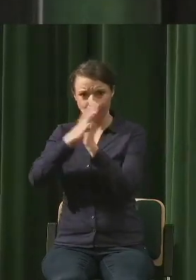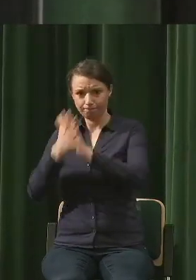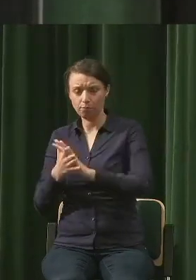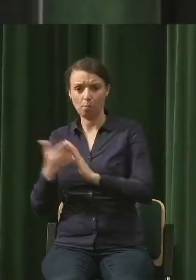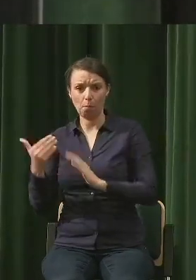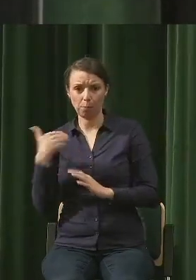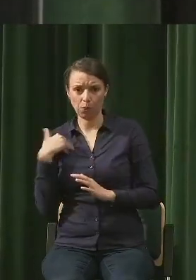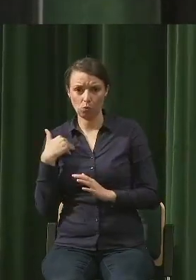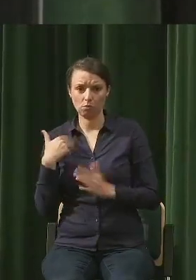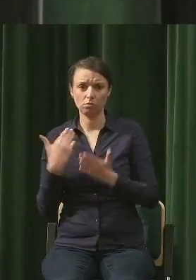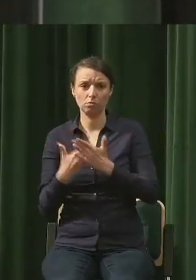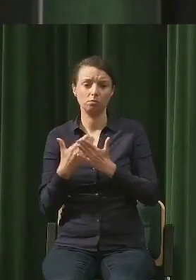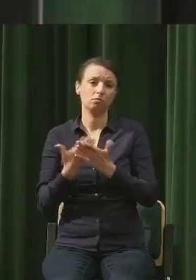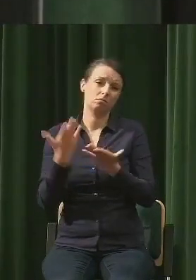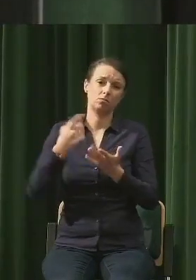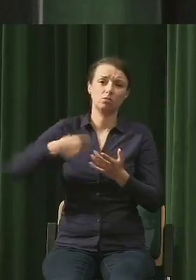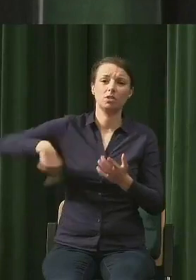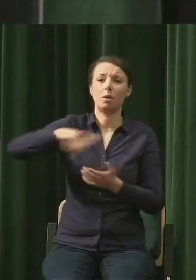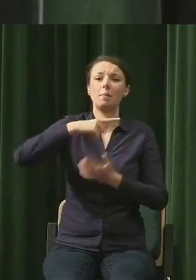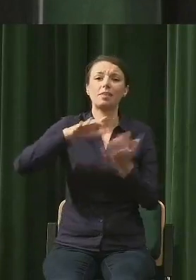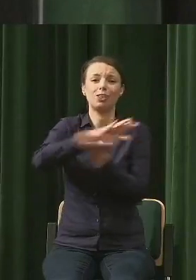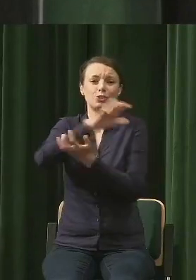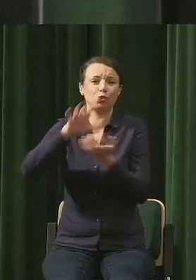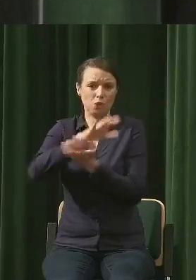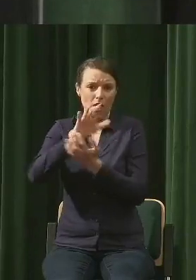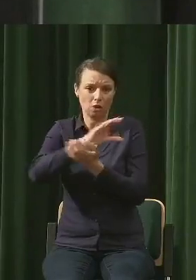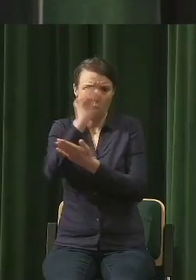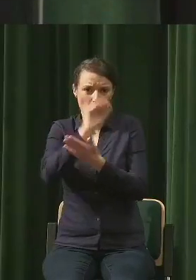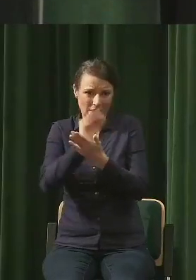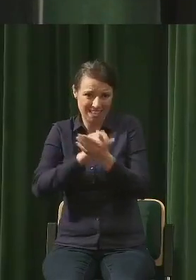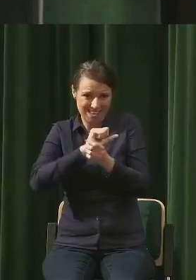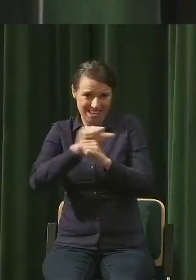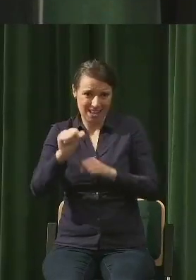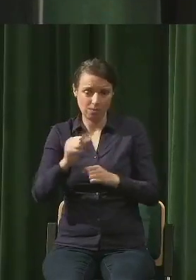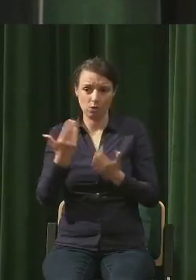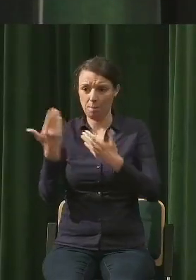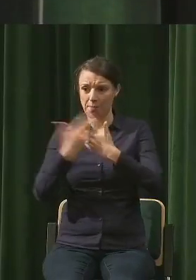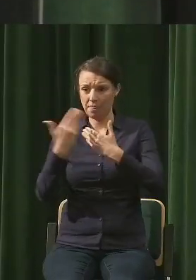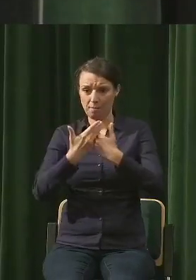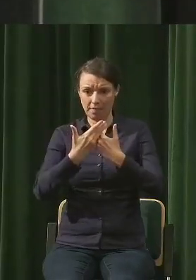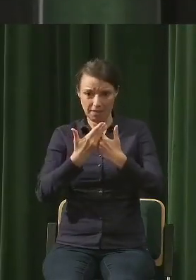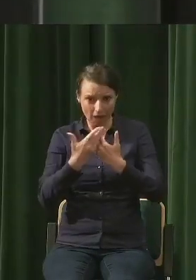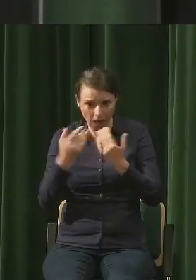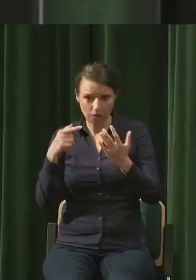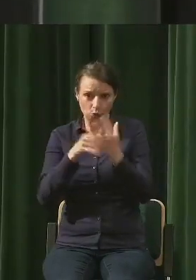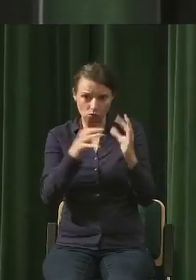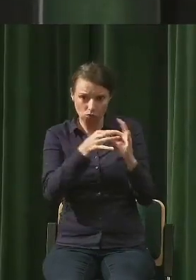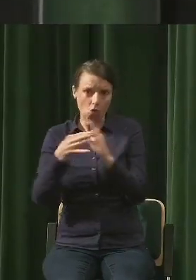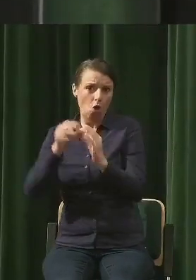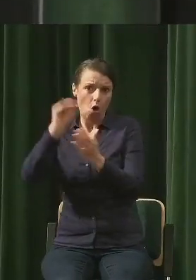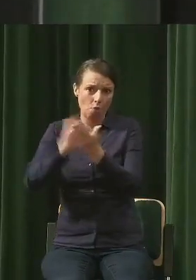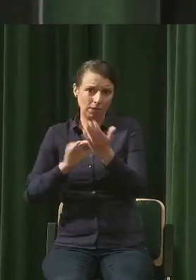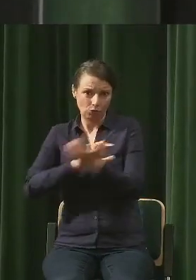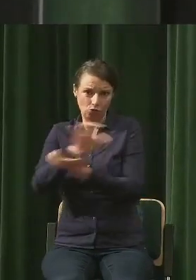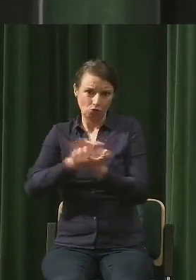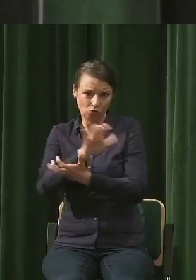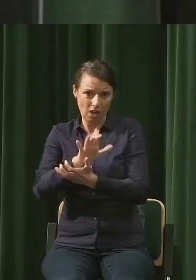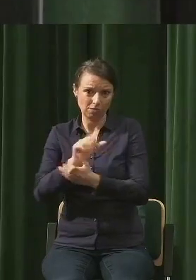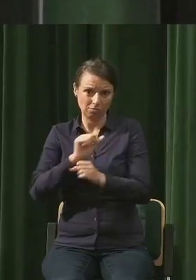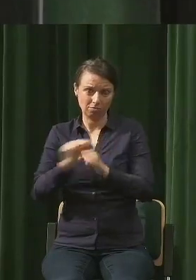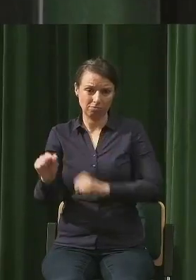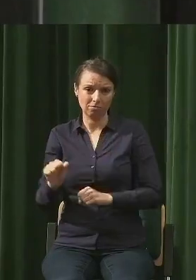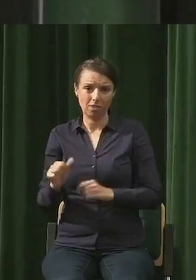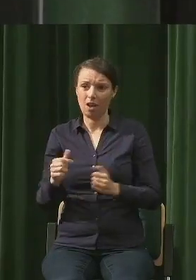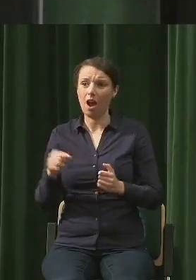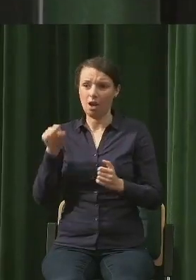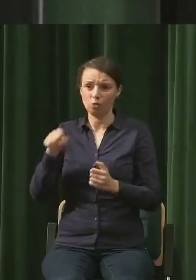to mamy opisany rzeczywiście świat, te równania opisują świat rzeczywiście. No i dzisiaj, jak wiadomo, to wzbudza ogromne tak zwana